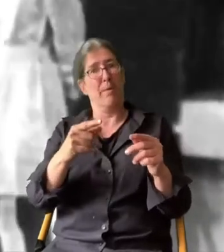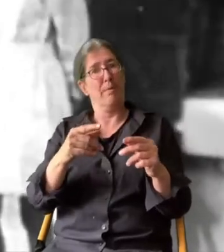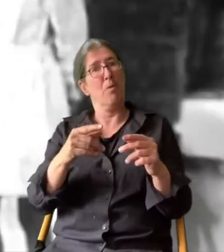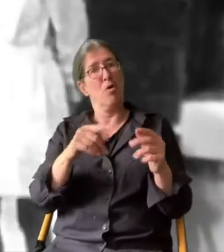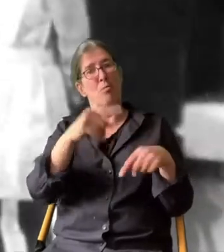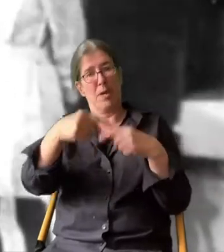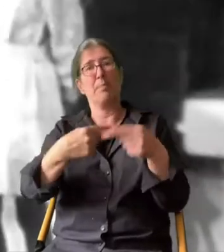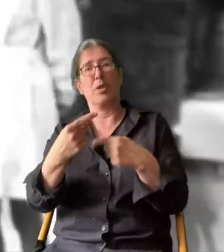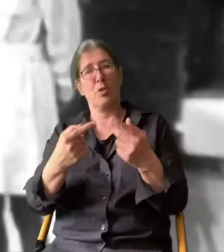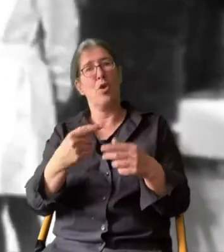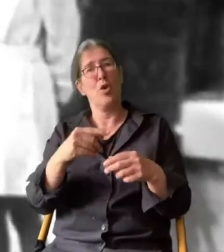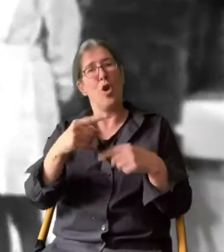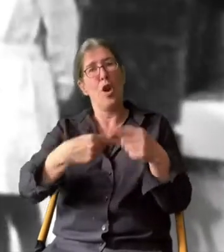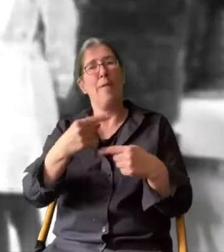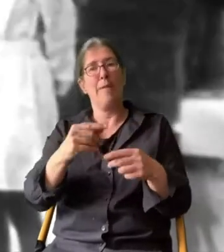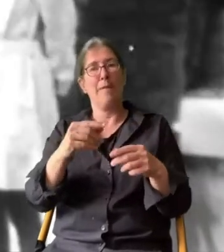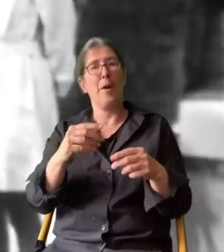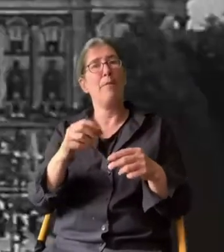First Lady.